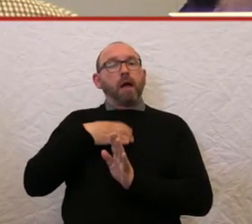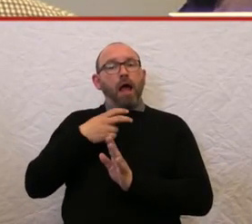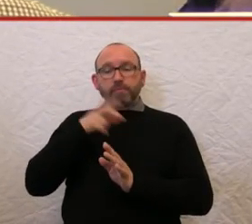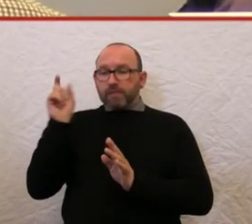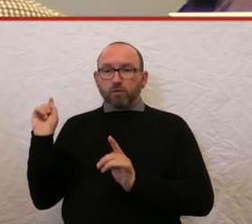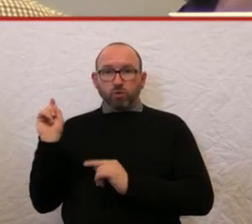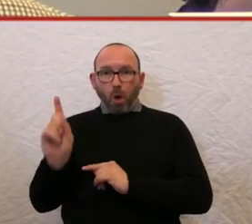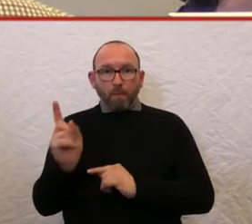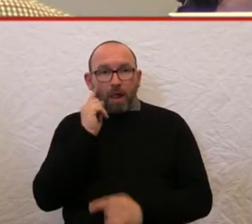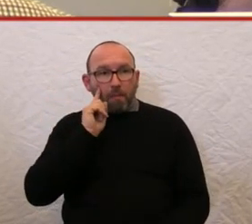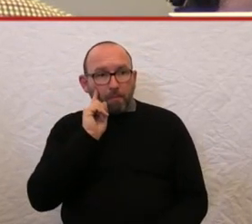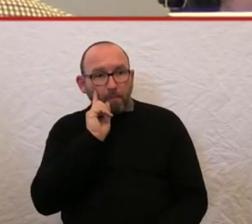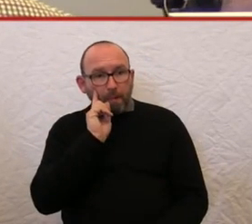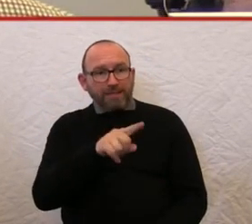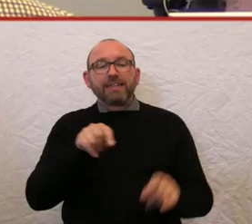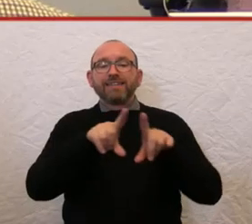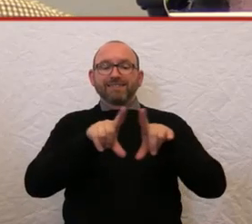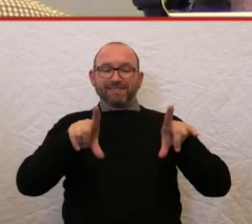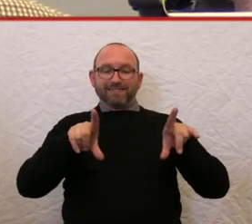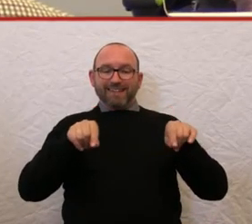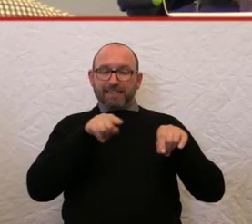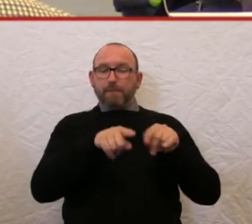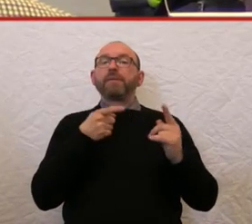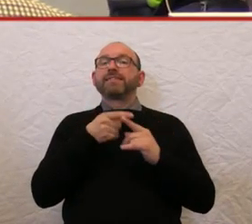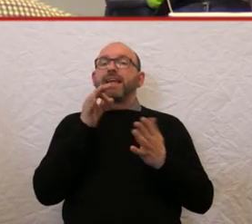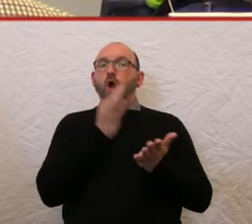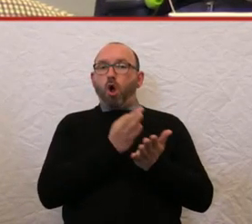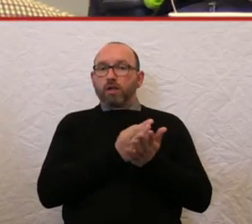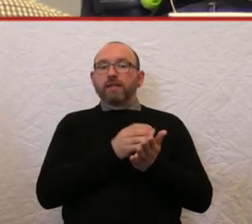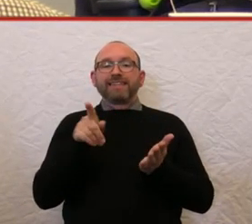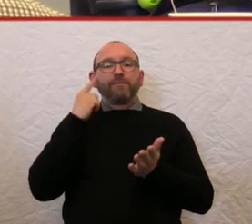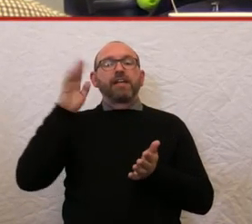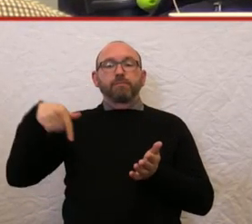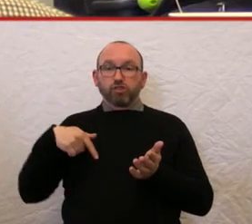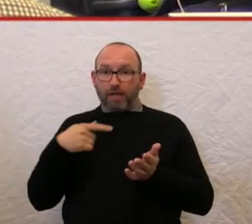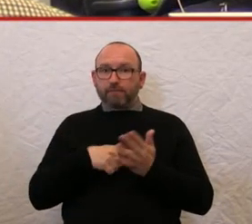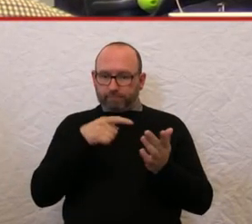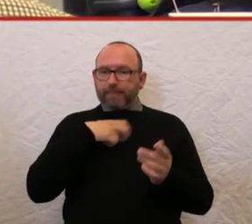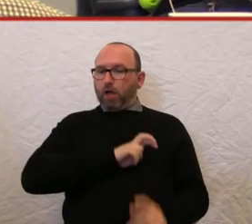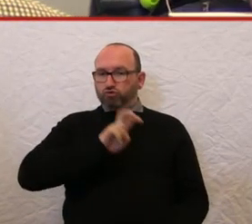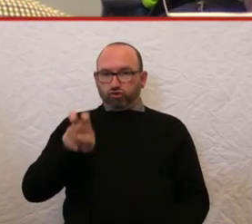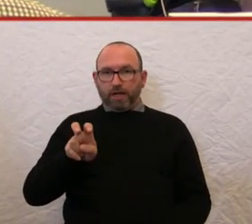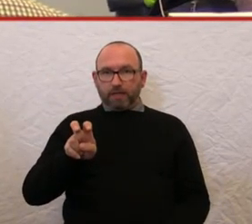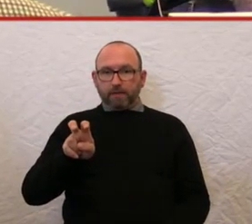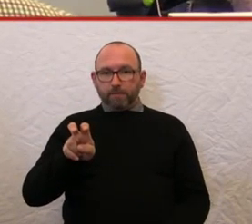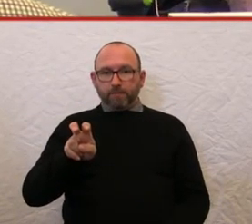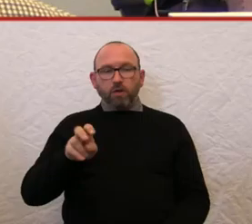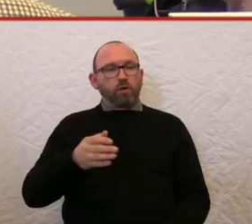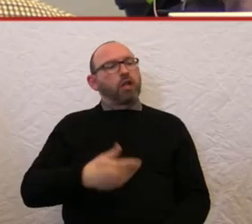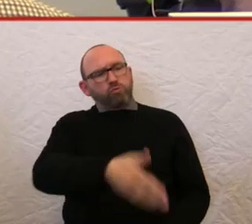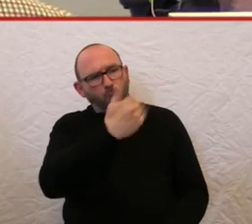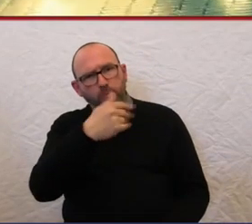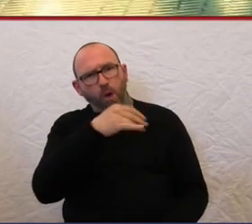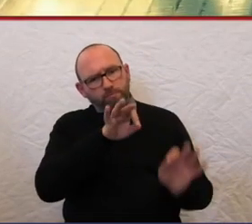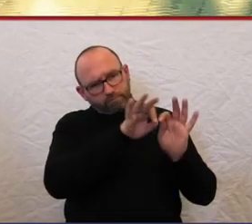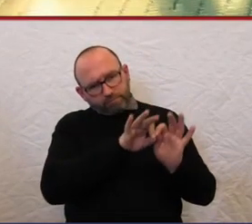aussteigen wollen, weil man ja Tickets kauft mit einem Zielort. Der wusste, dass wir aussteigen wollen und führte uns zu einer